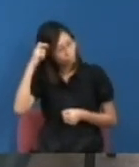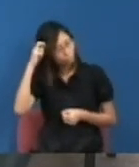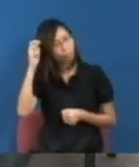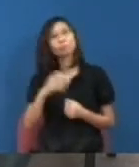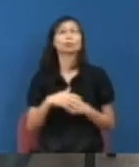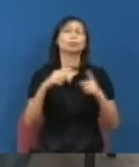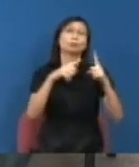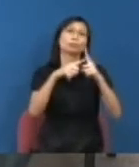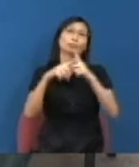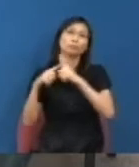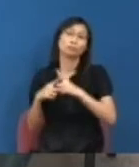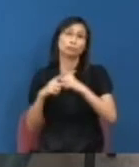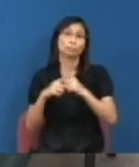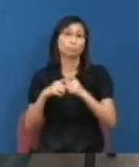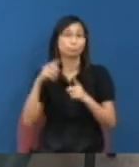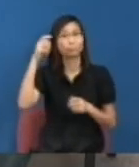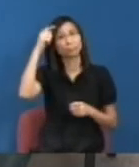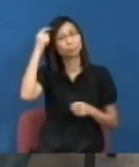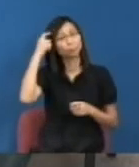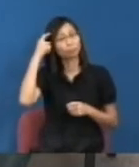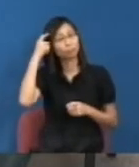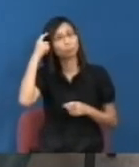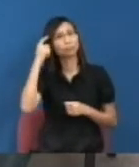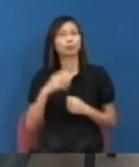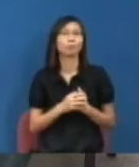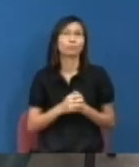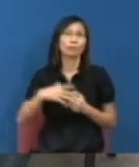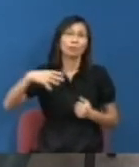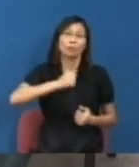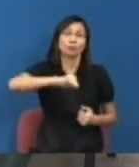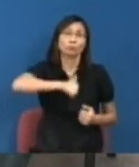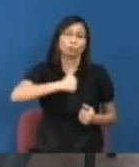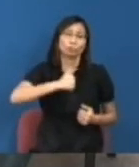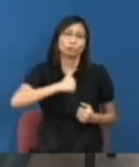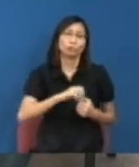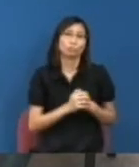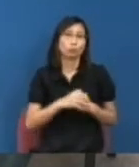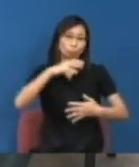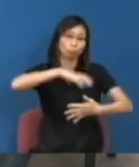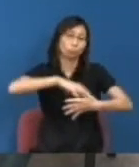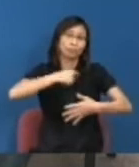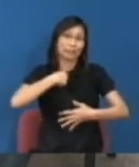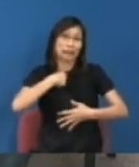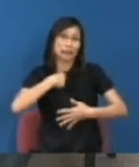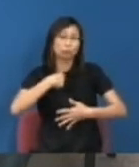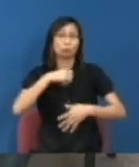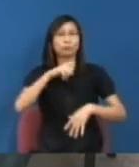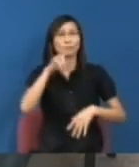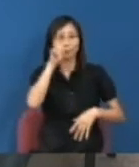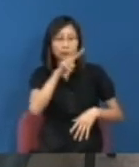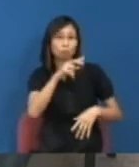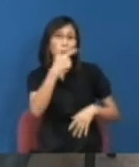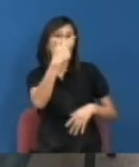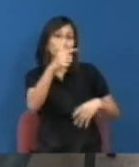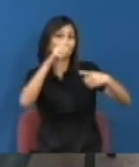精神其實你從校長的背景即是頑古今天的八大校長已經知道是